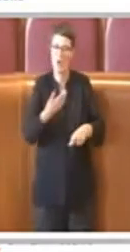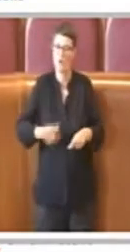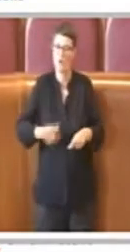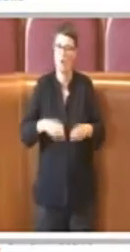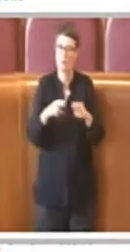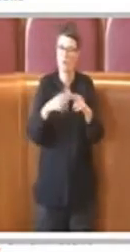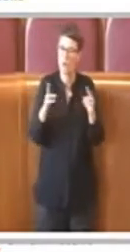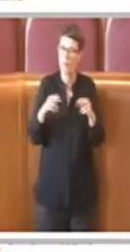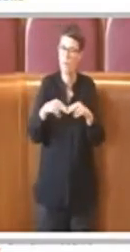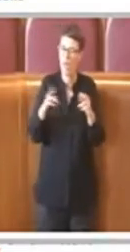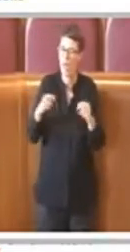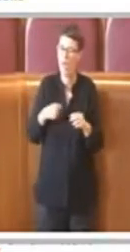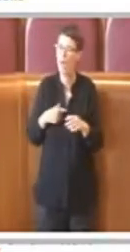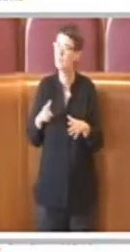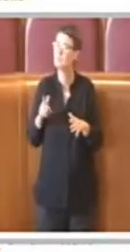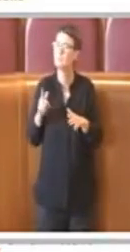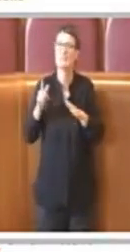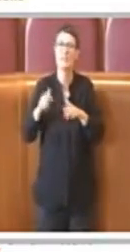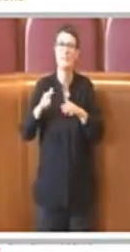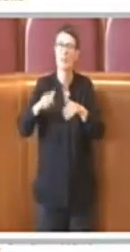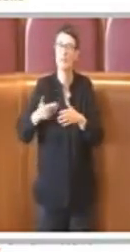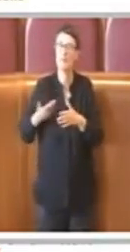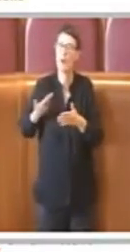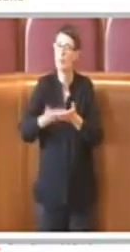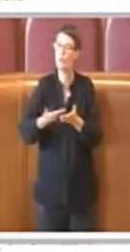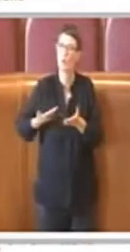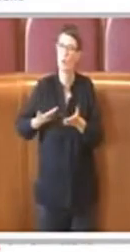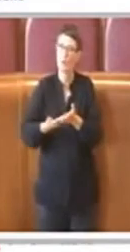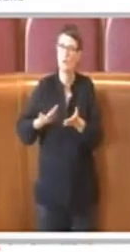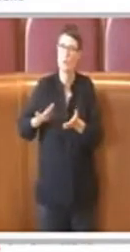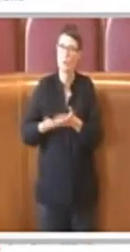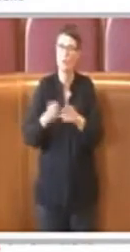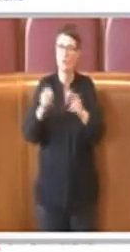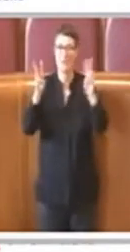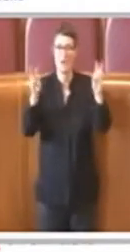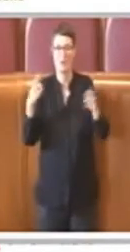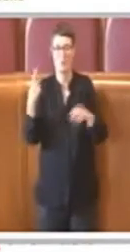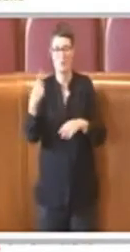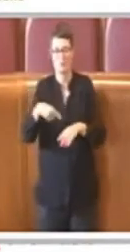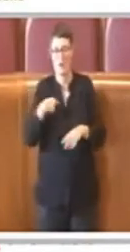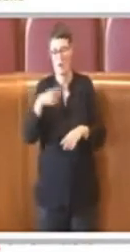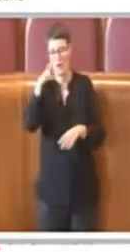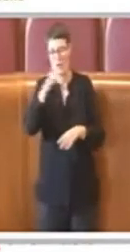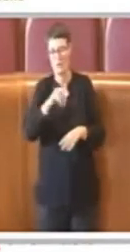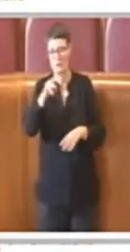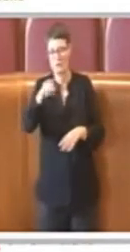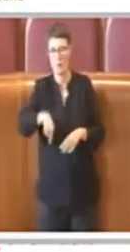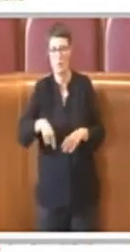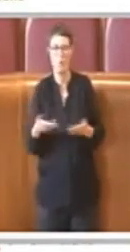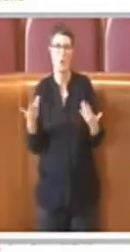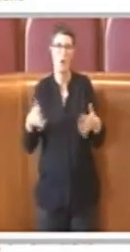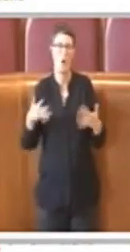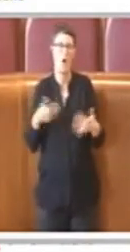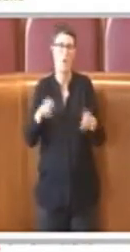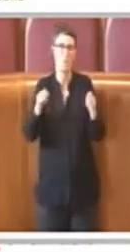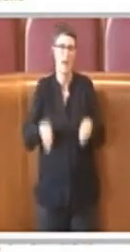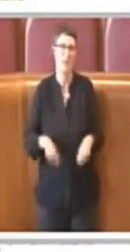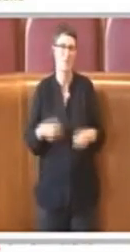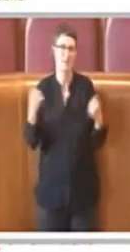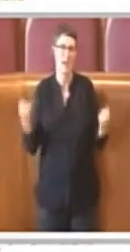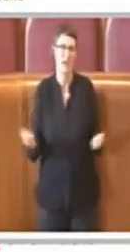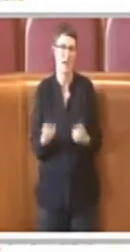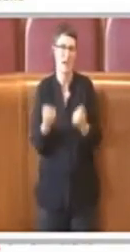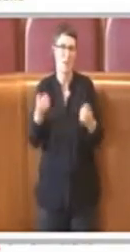mozione ogni due settimane in aula su questo argomento, capisco anche che siamo in campagna elettorale, però, cari colleghi, bisogna essere oggettivi e